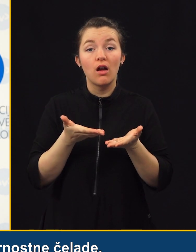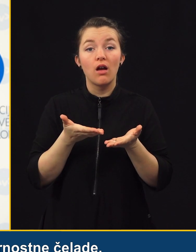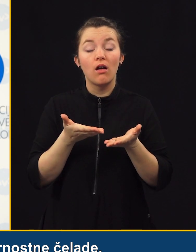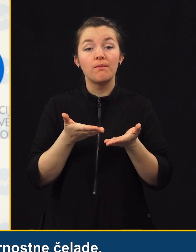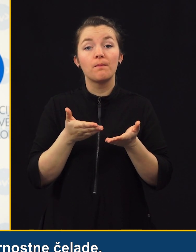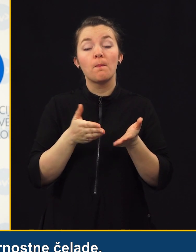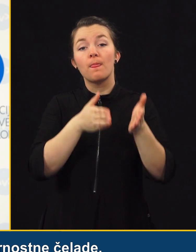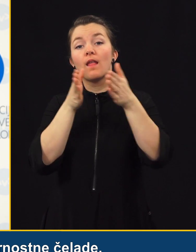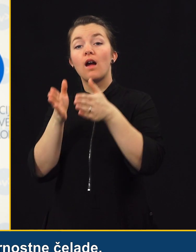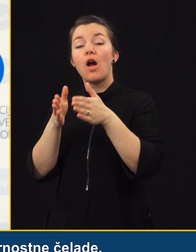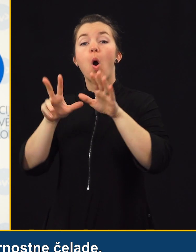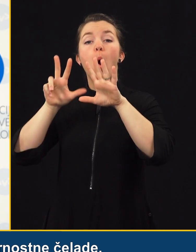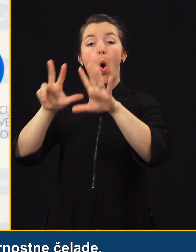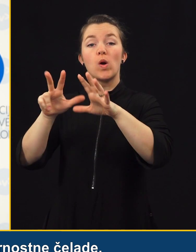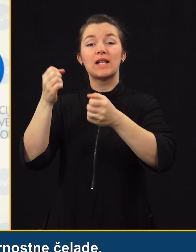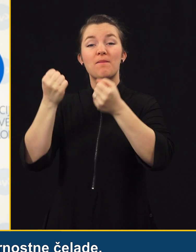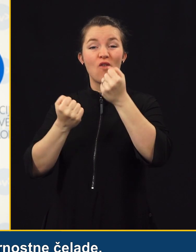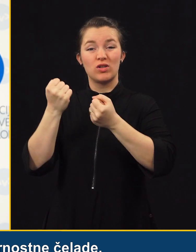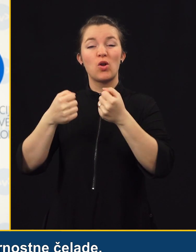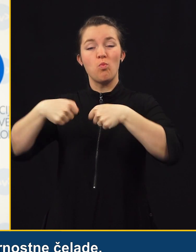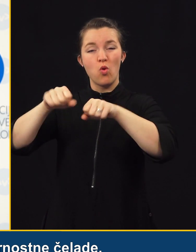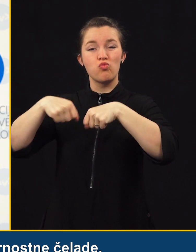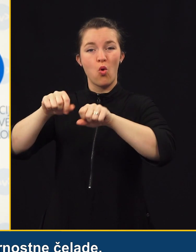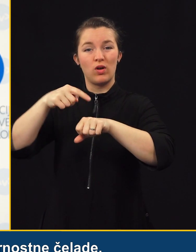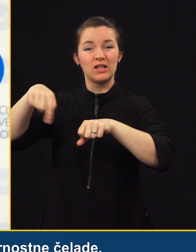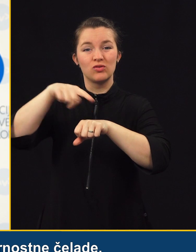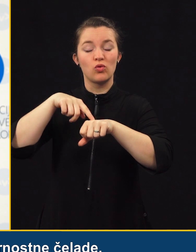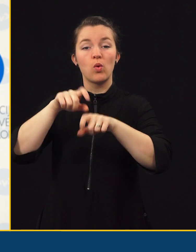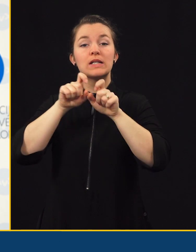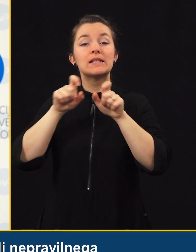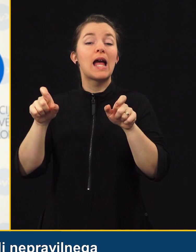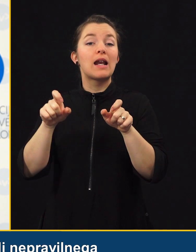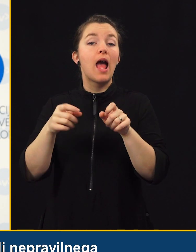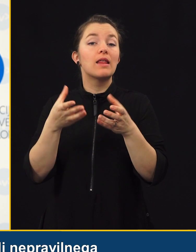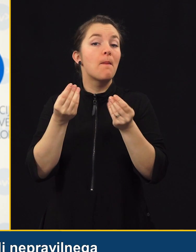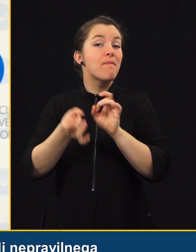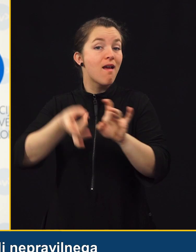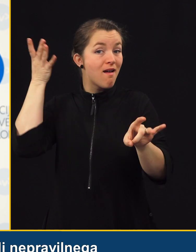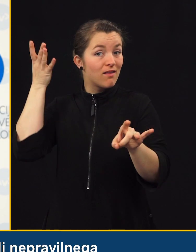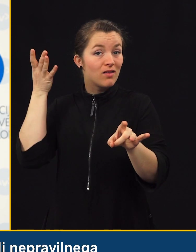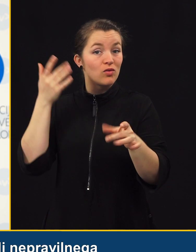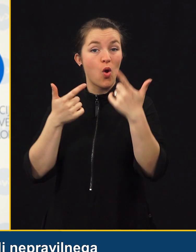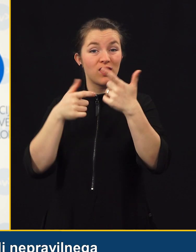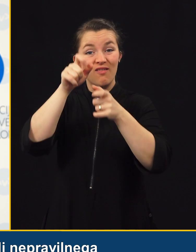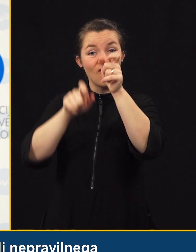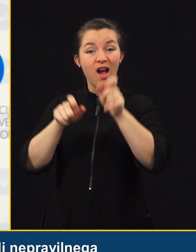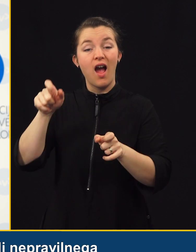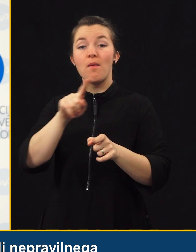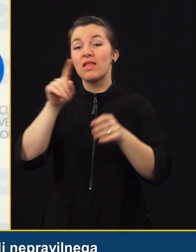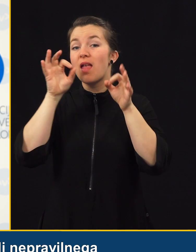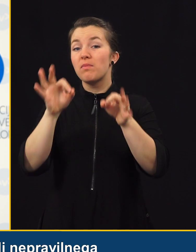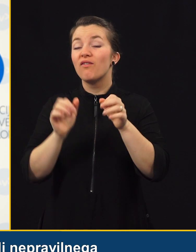je osem v vzniku motornih koles omrlo zaradi neprilagojene hitrosti, dva zaradi